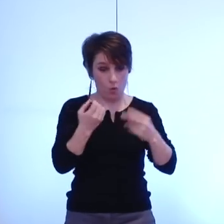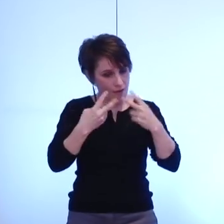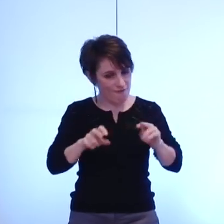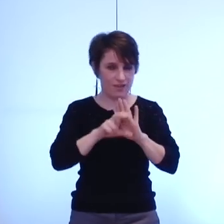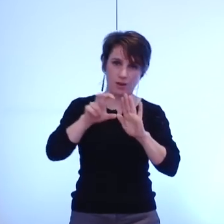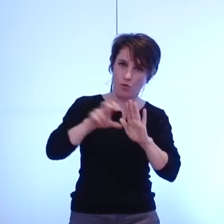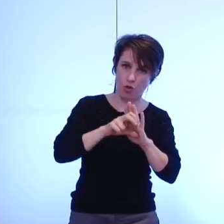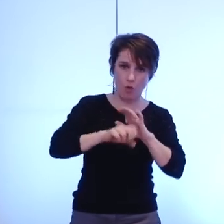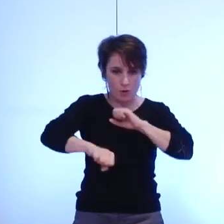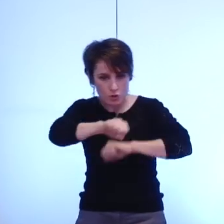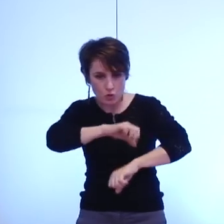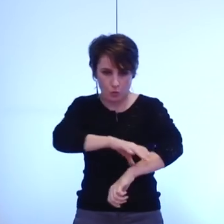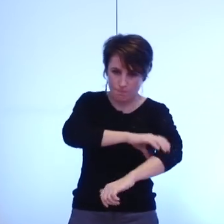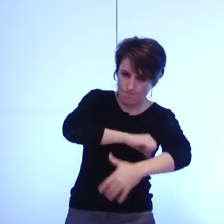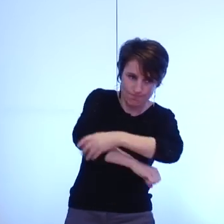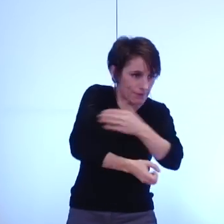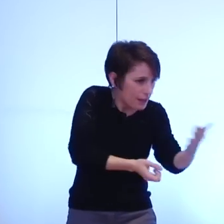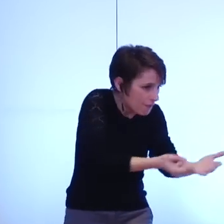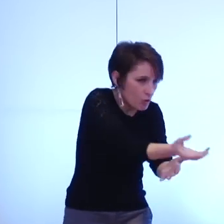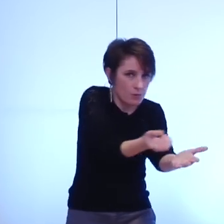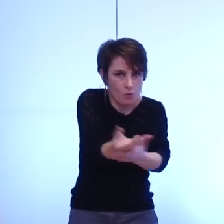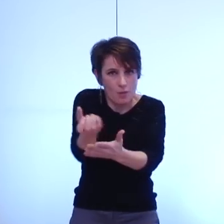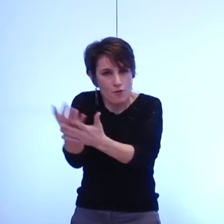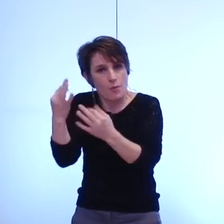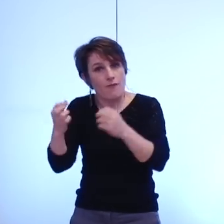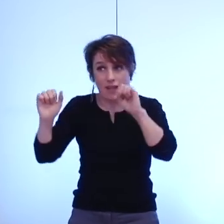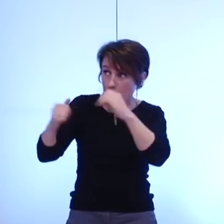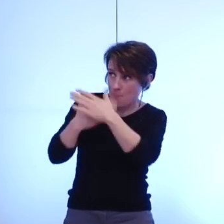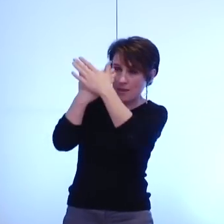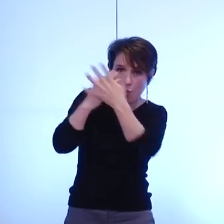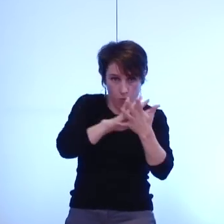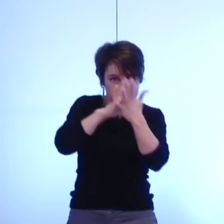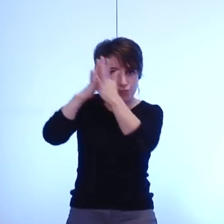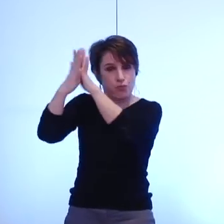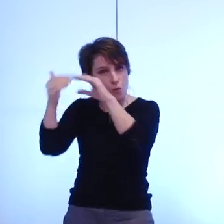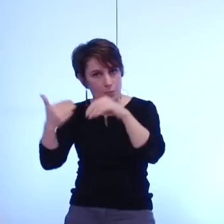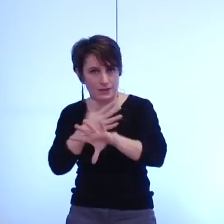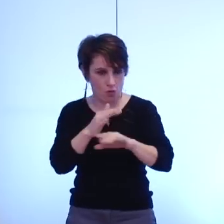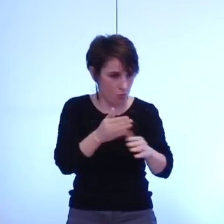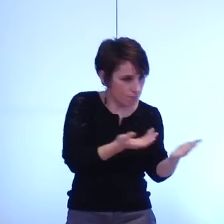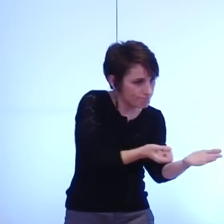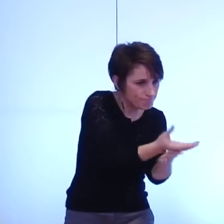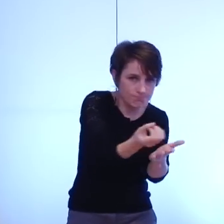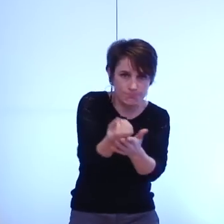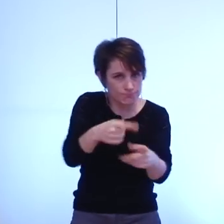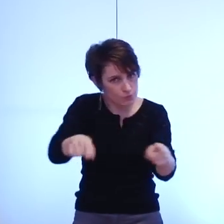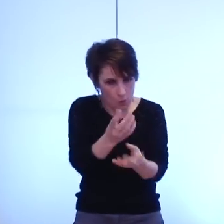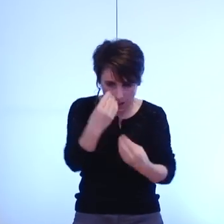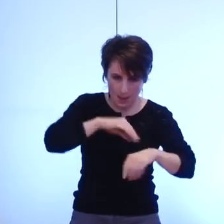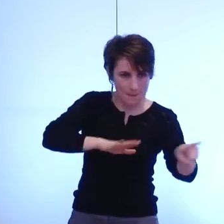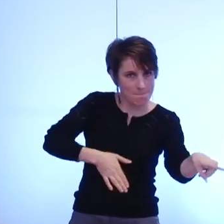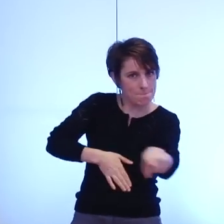l'explication de l'avancée métropolitaine sur notre territoire afin que nos concitoyens en soient pleinement